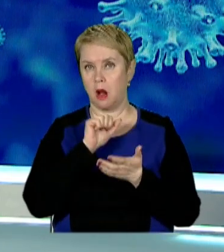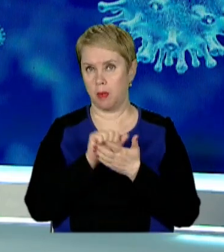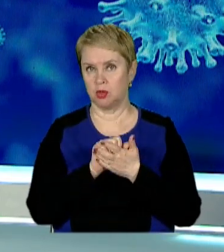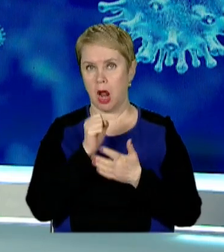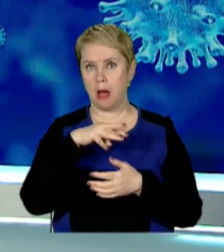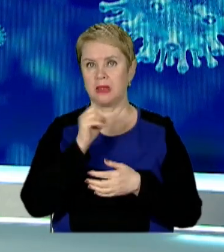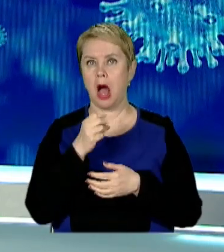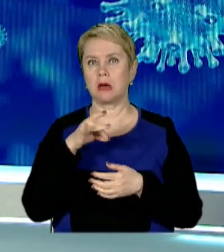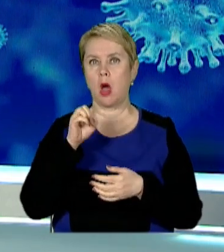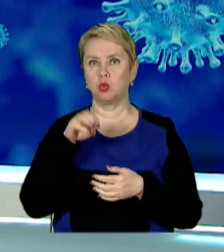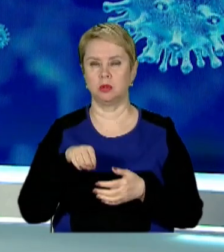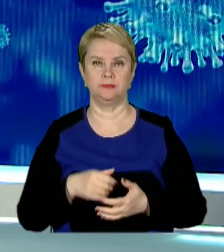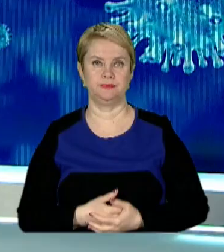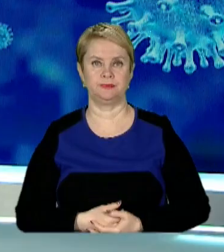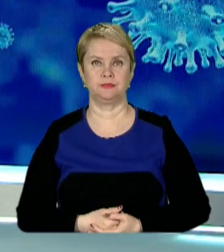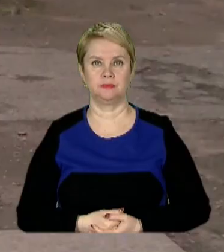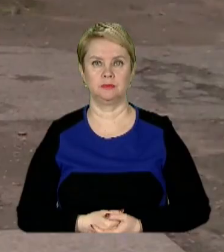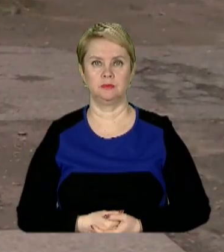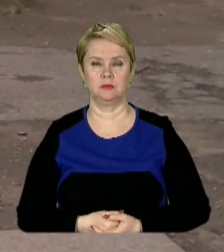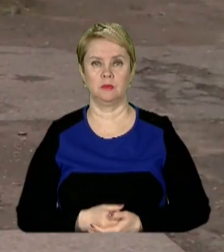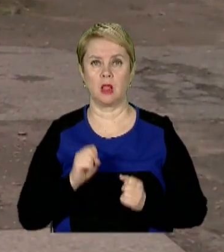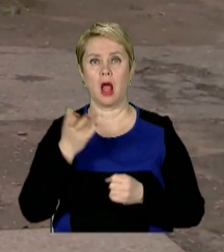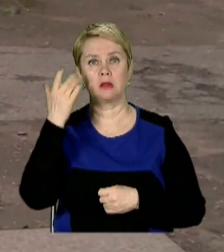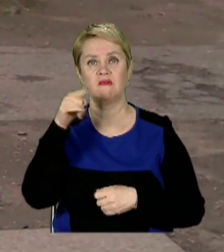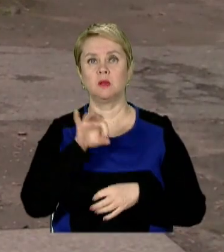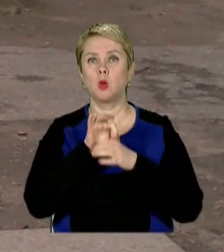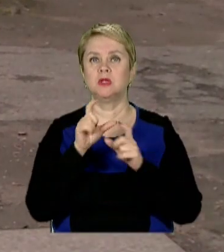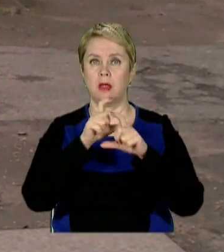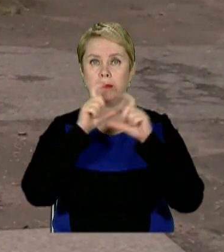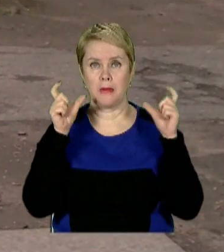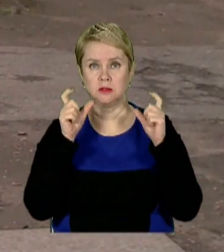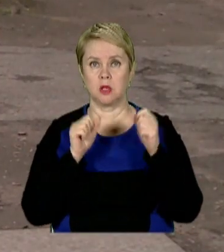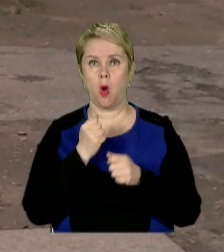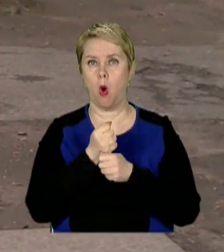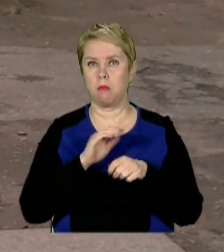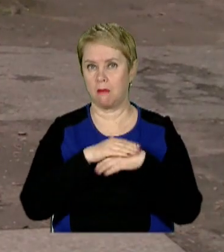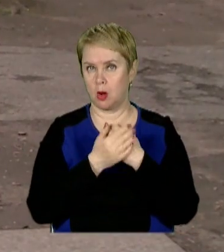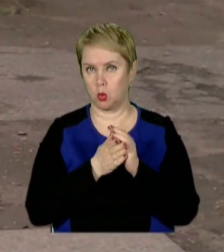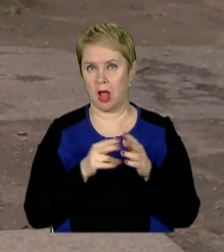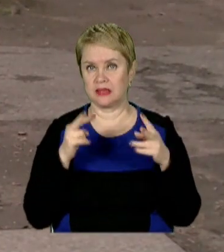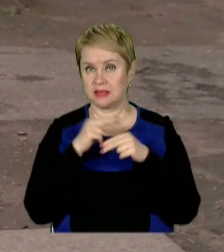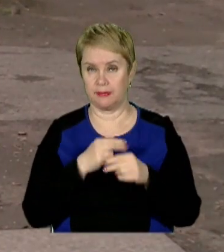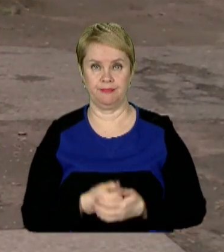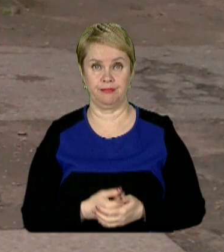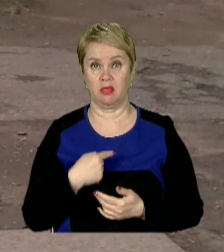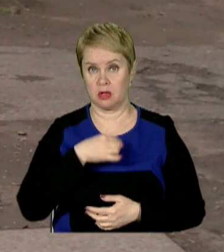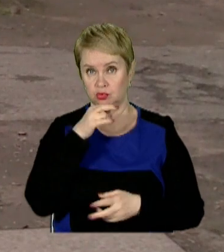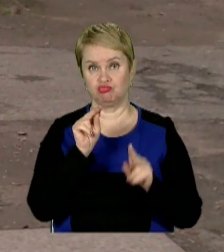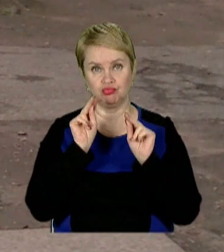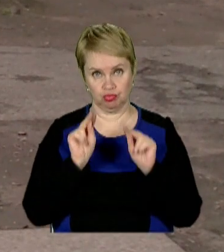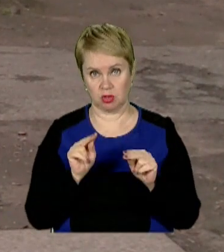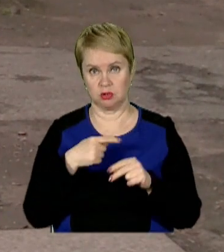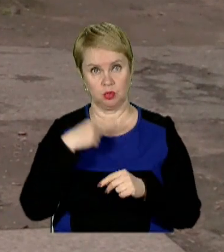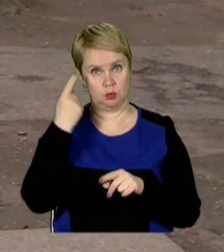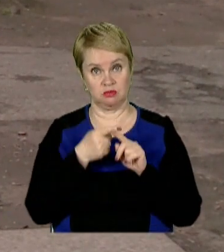Айміни Арнаут. Як давно виносили маски та обробляли руки антисептиком? Я, скажу чесно,